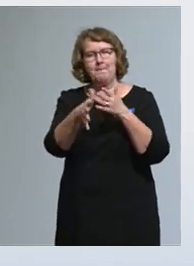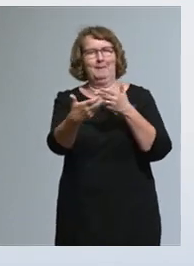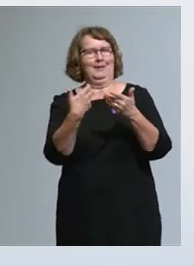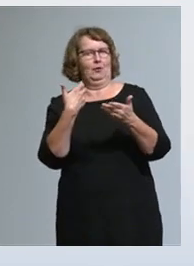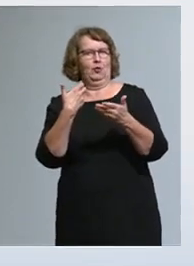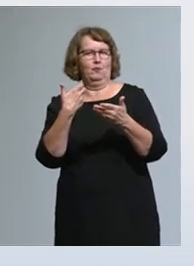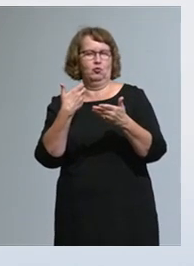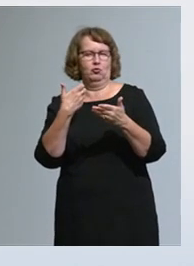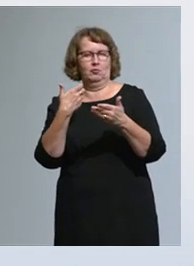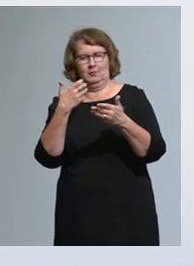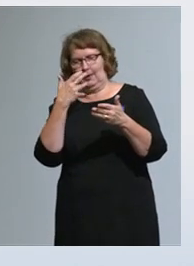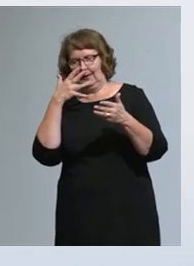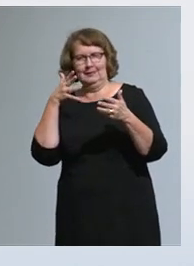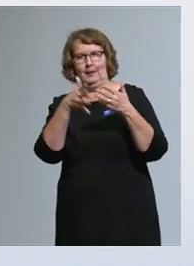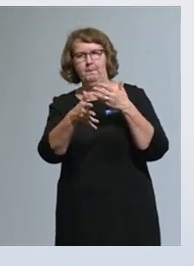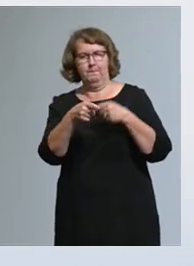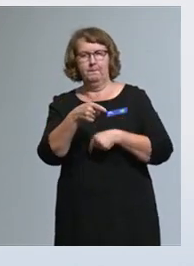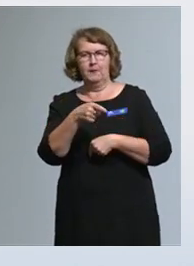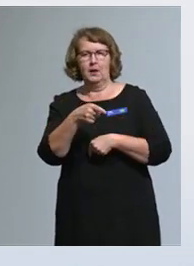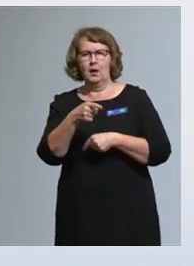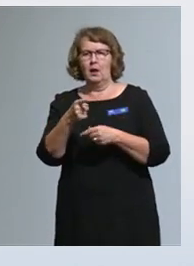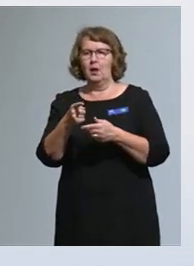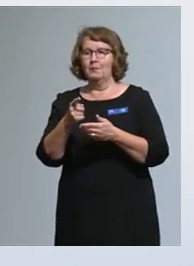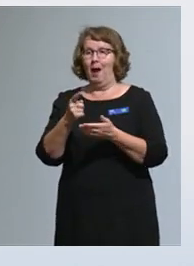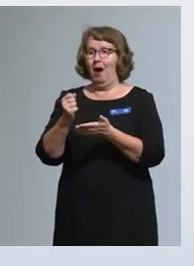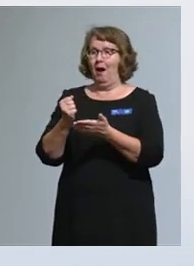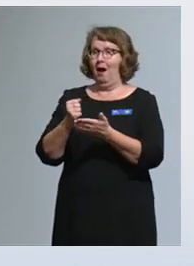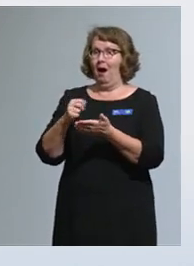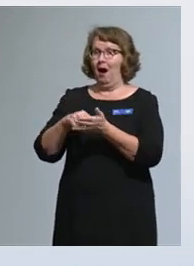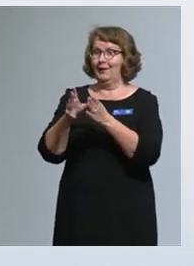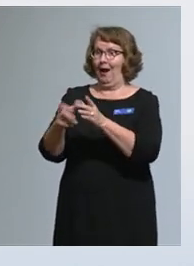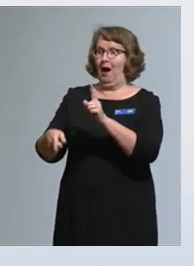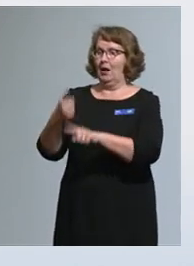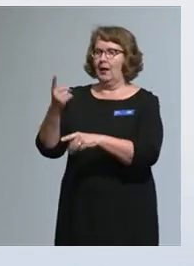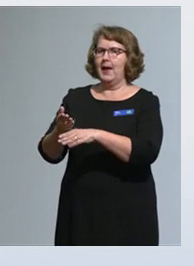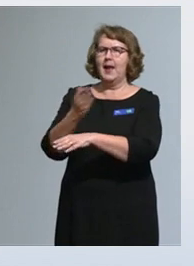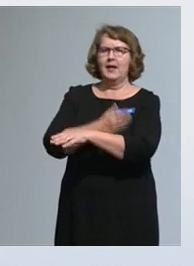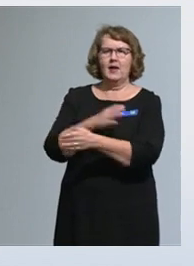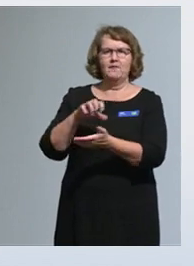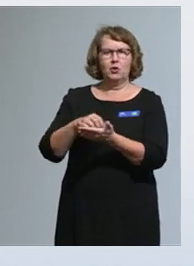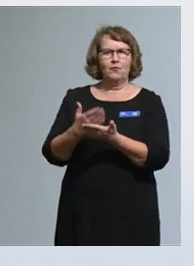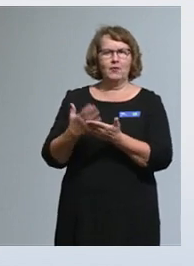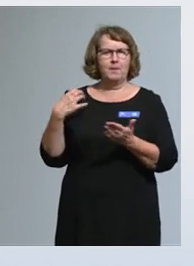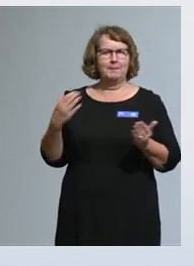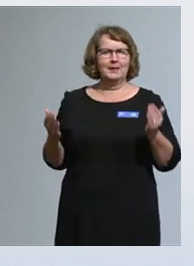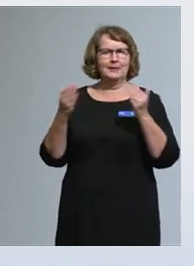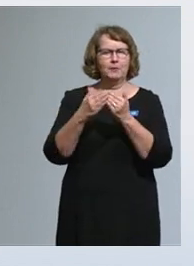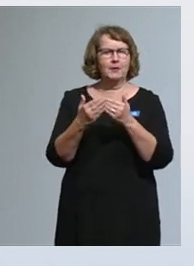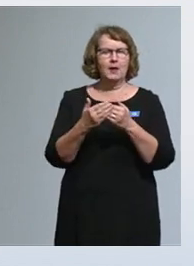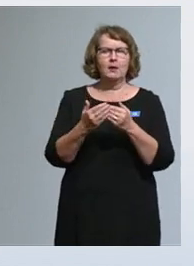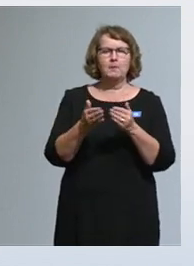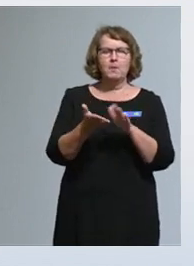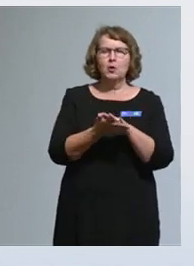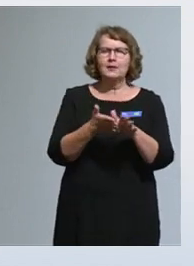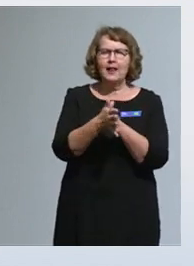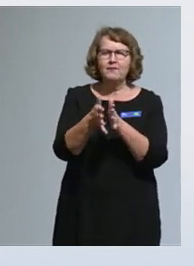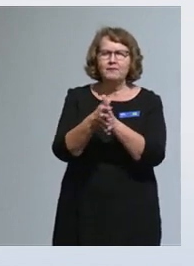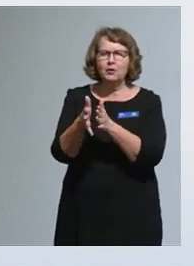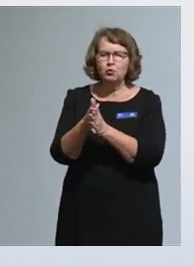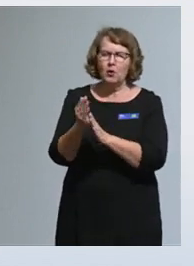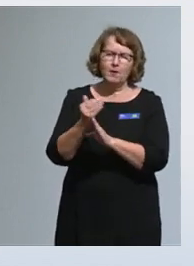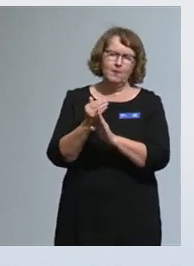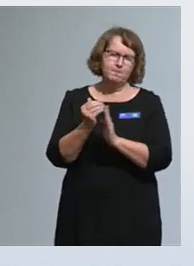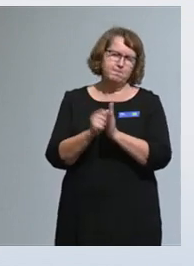Ennen hankkeen asettamista valtiovarainministeriö toteutti taustaselvityksen, jossa arvioitiin tämän hankkeen